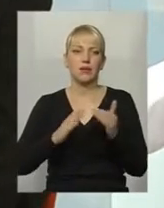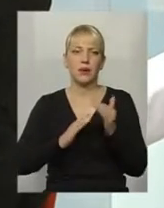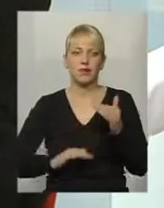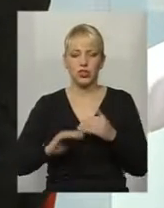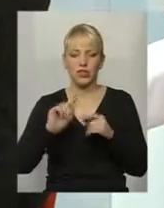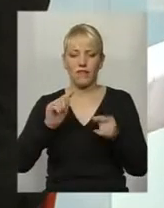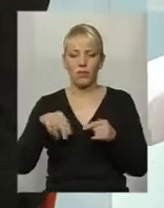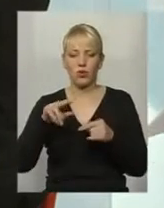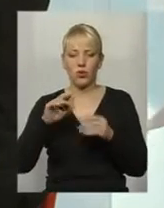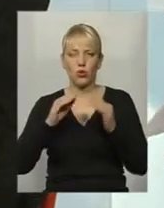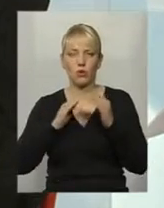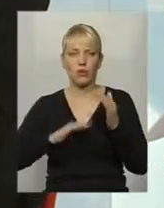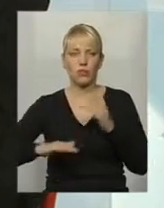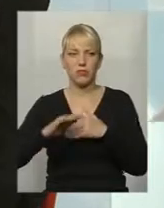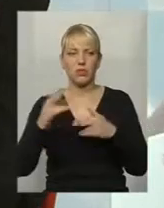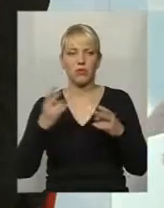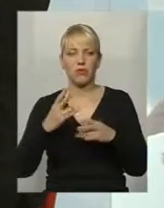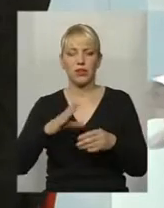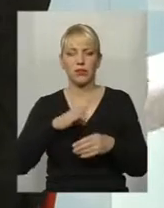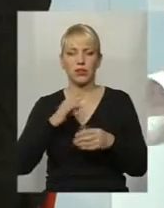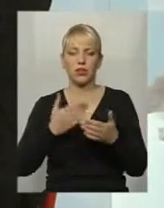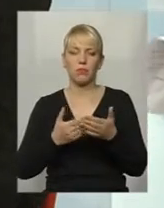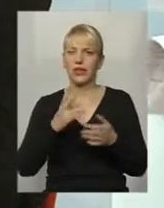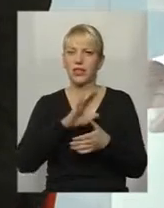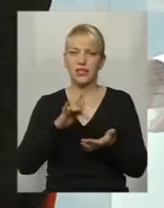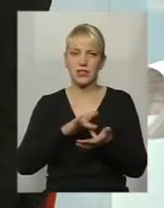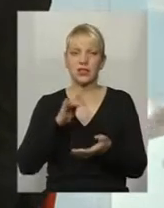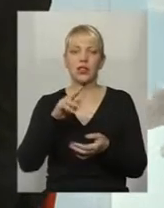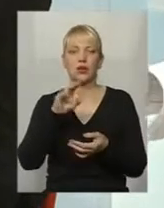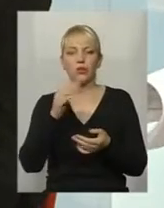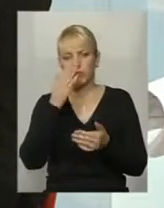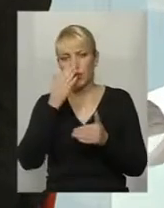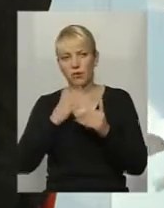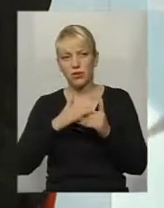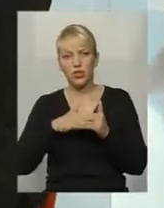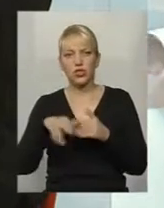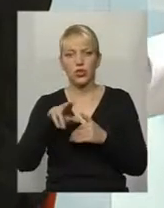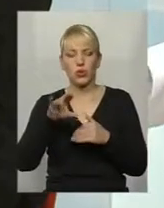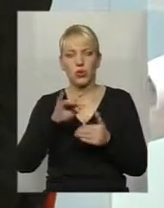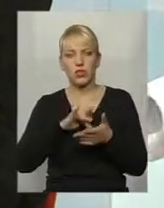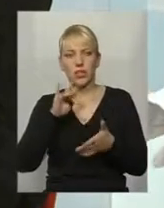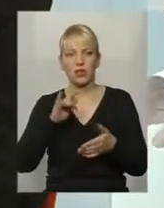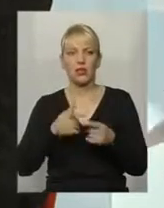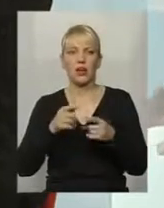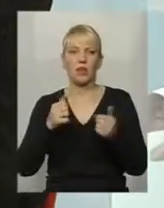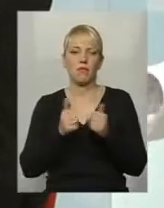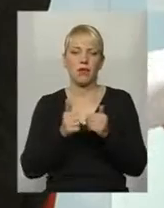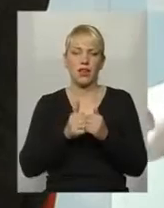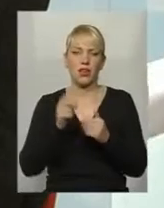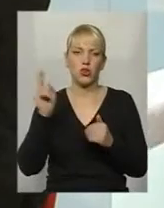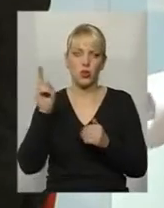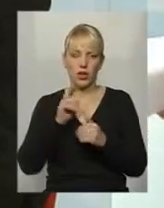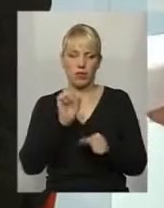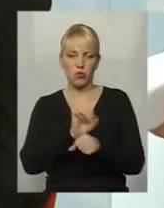приміщення, воно повинно бути, ну, якщо не в центрі, то принаймні десь біля тренажерної зупинки. Тому що